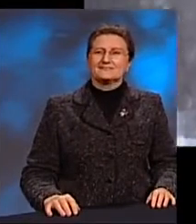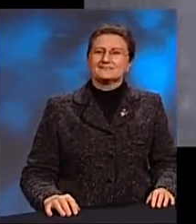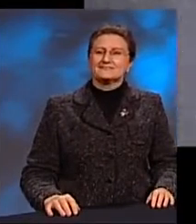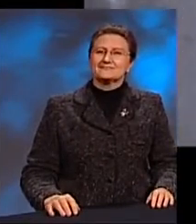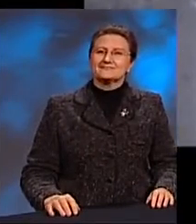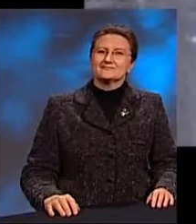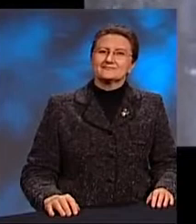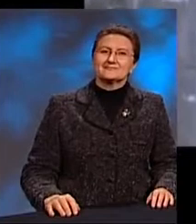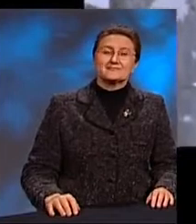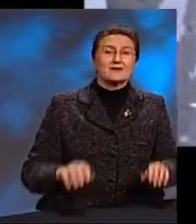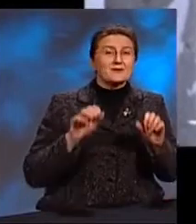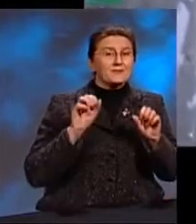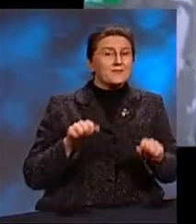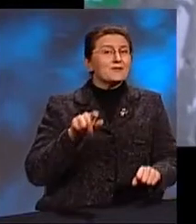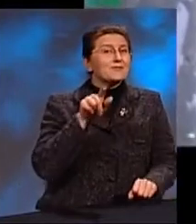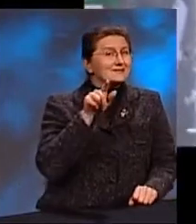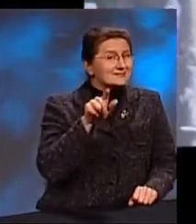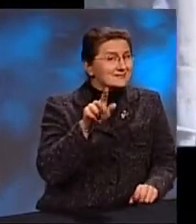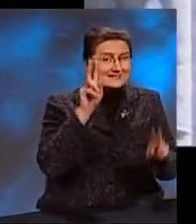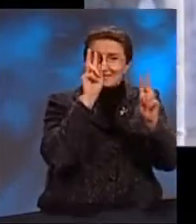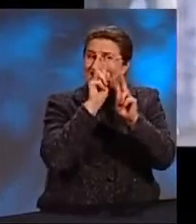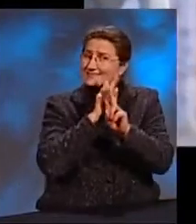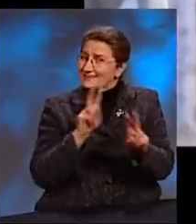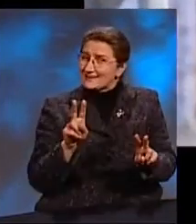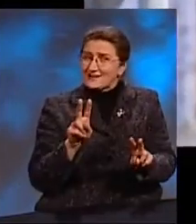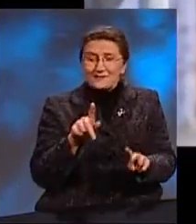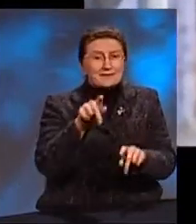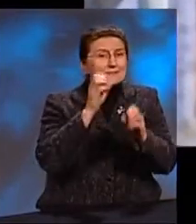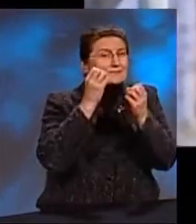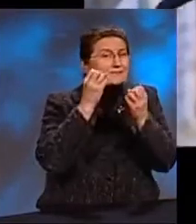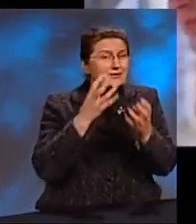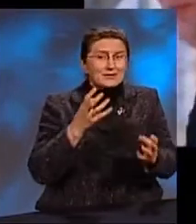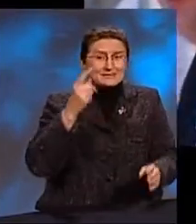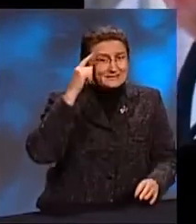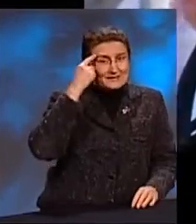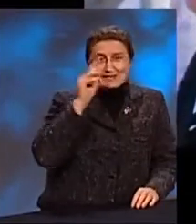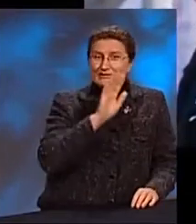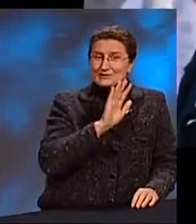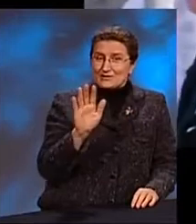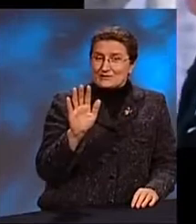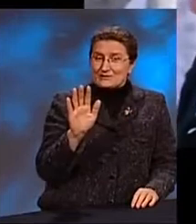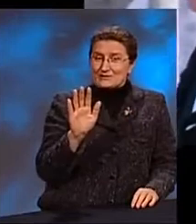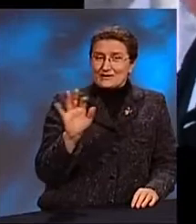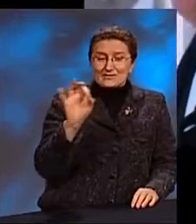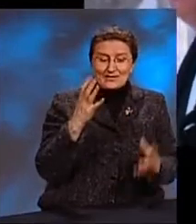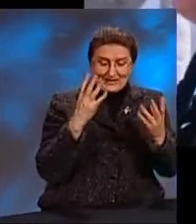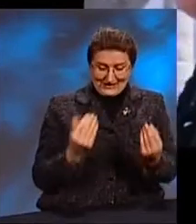Может, ты не знаешь Может, просто не думал Ты одни